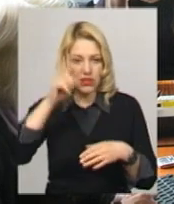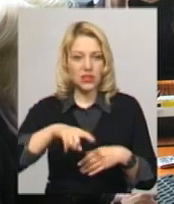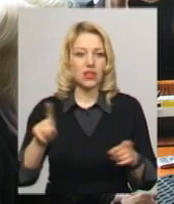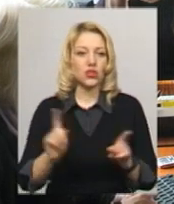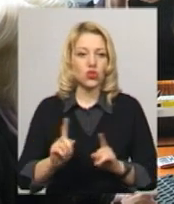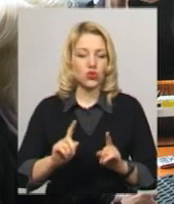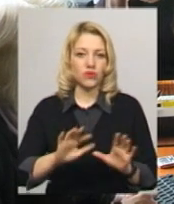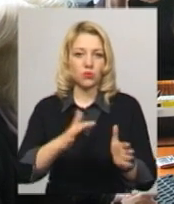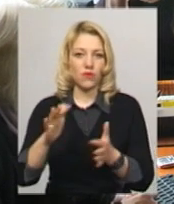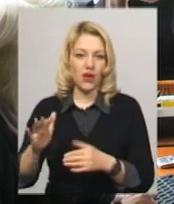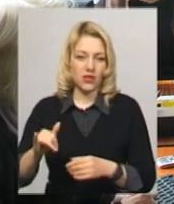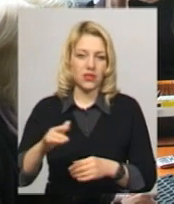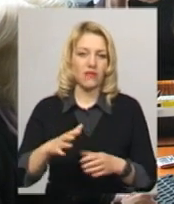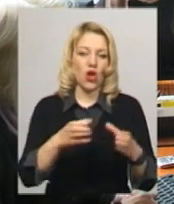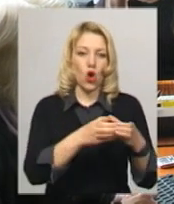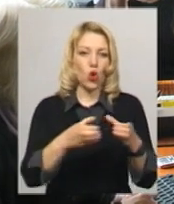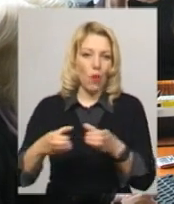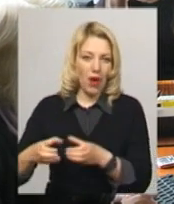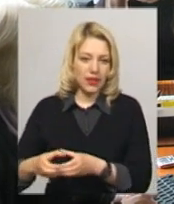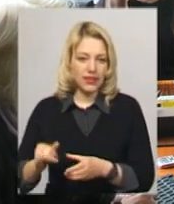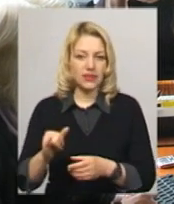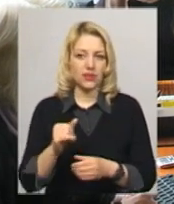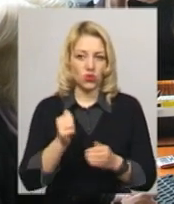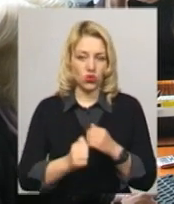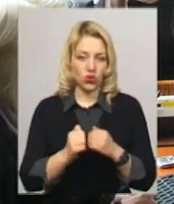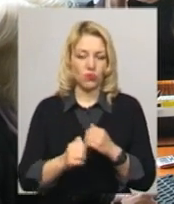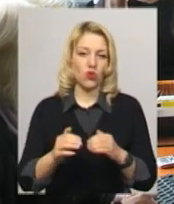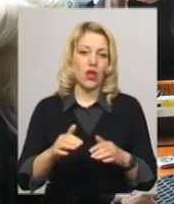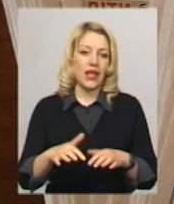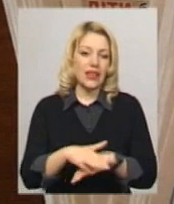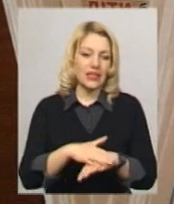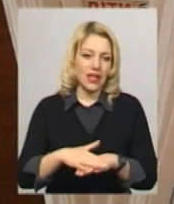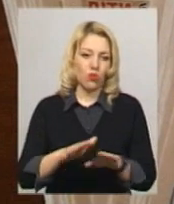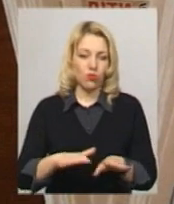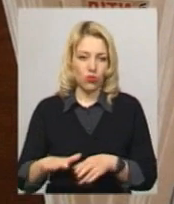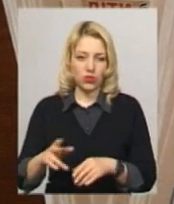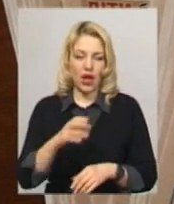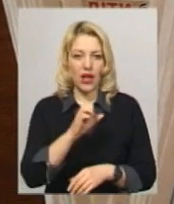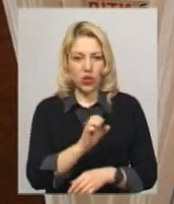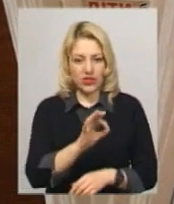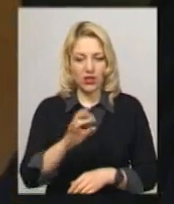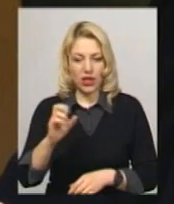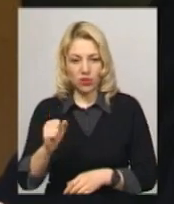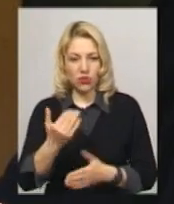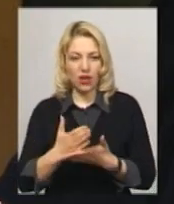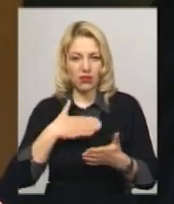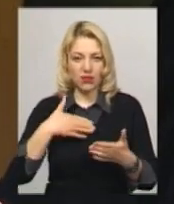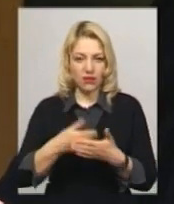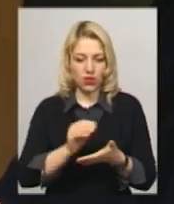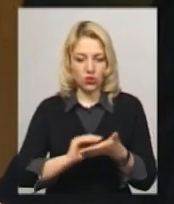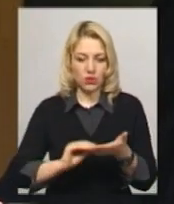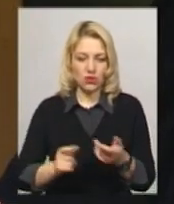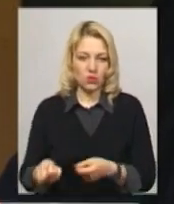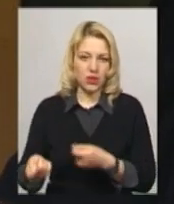відбувається в громадах. Безпосередньо в кожному населеному пункті. Олександр Атаманчук ще й активний дописувач. Сьогодні він